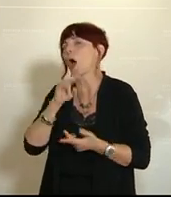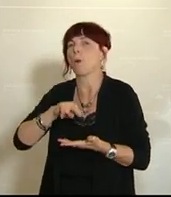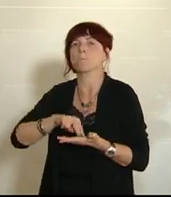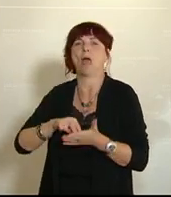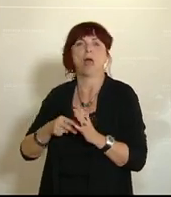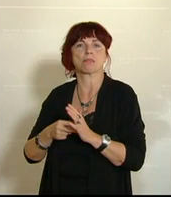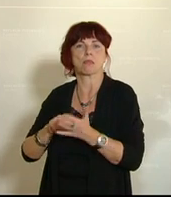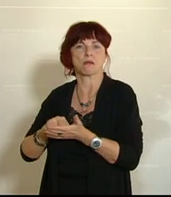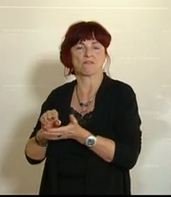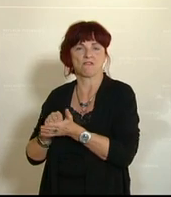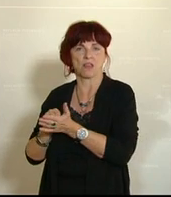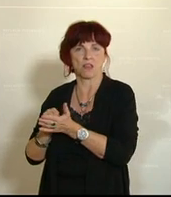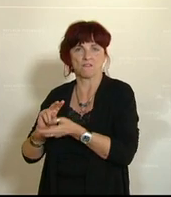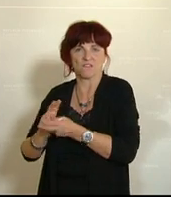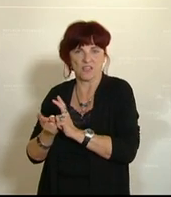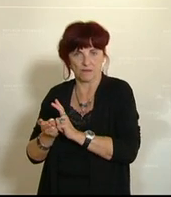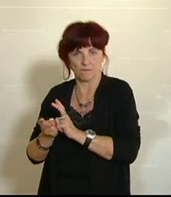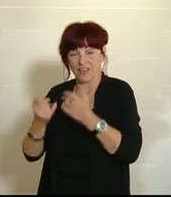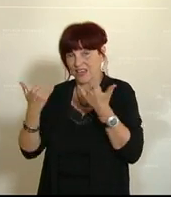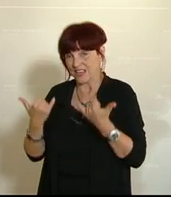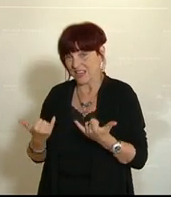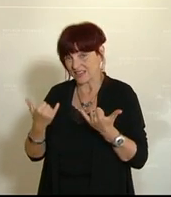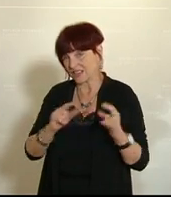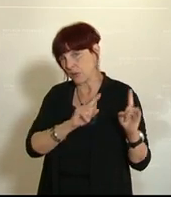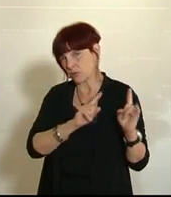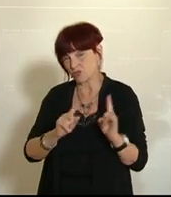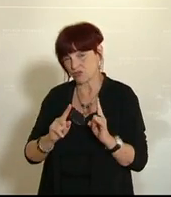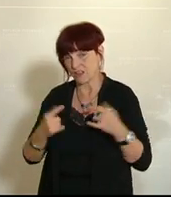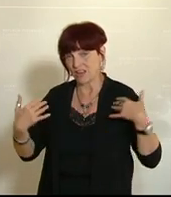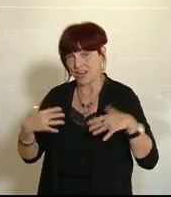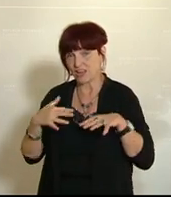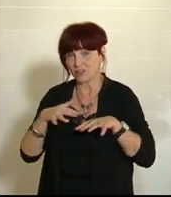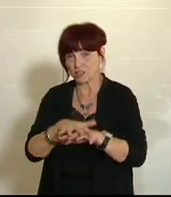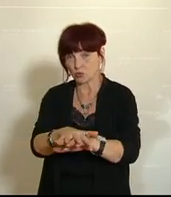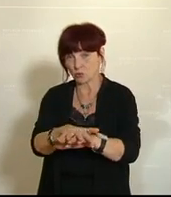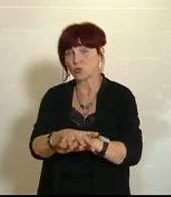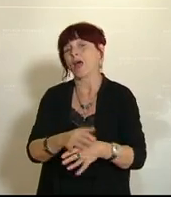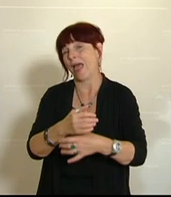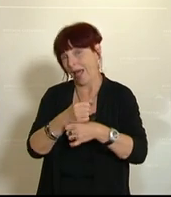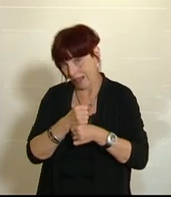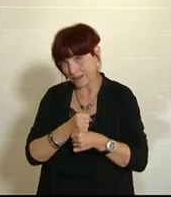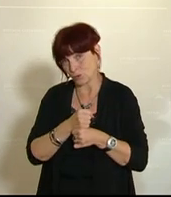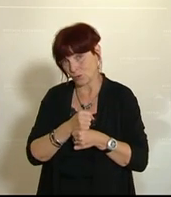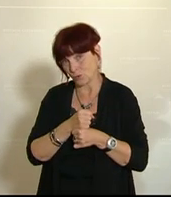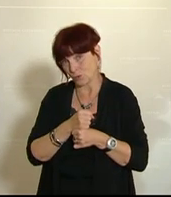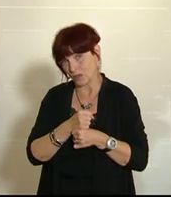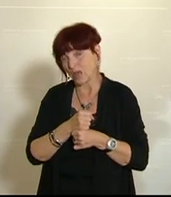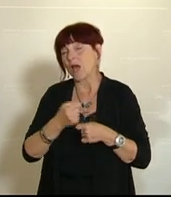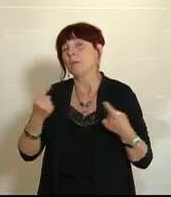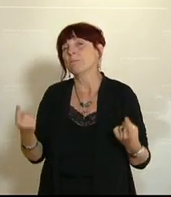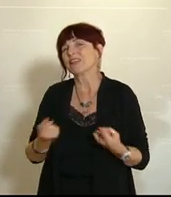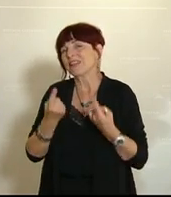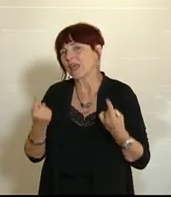wirklich vom derzeitigen Bestand, von der Infrastruktur, von der Erhaltung der Infrastruktur und der Betrieb der